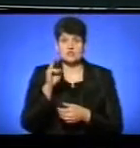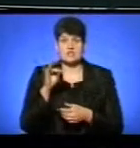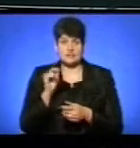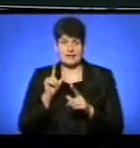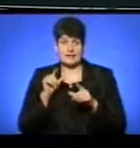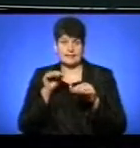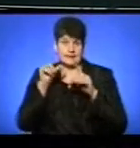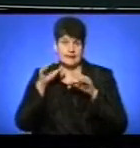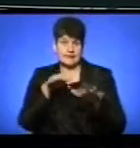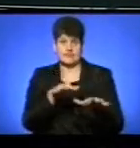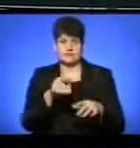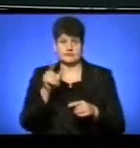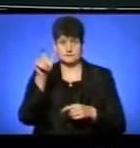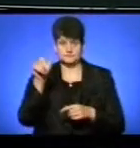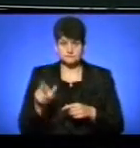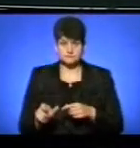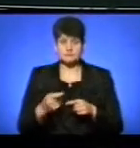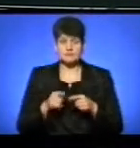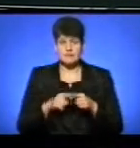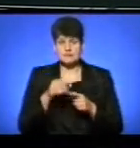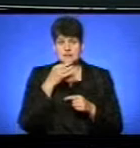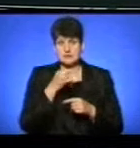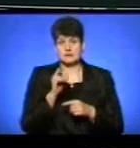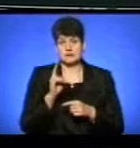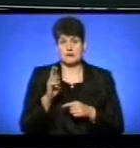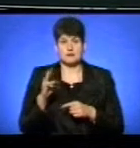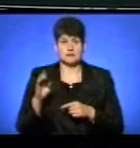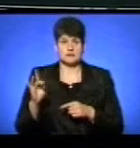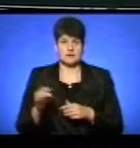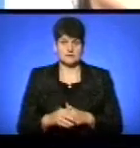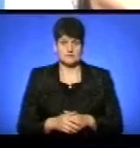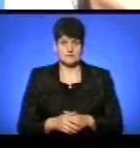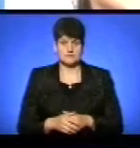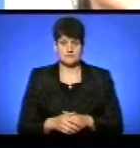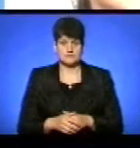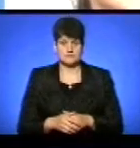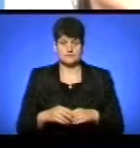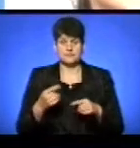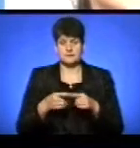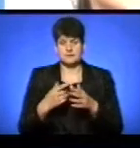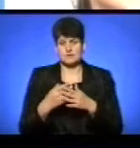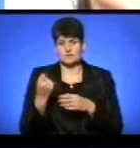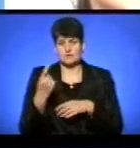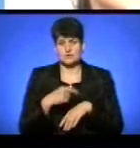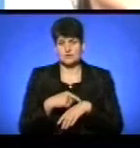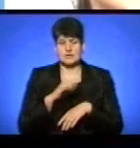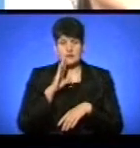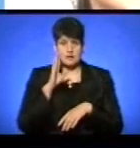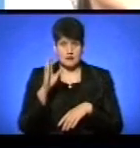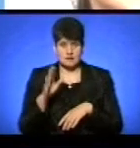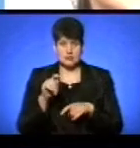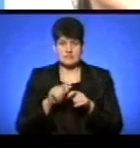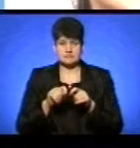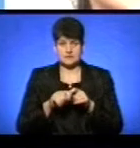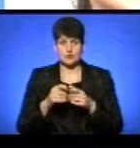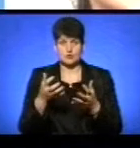нам повідомила речниця патрульної поліції області Катерина Басалига. Сьогодні близько 11 години ранку інспектори